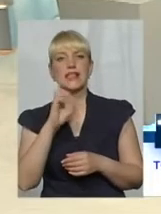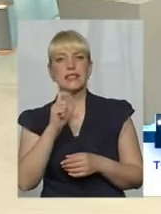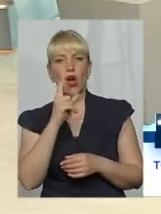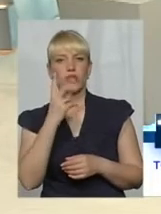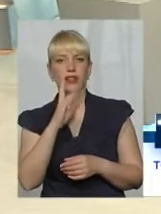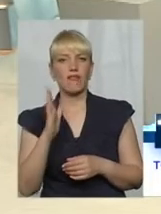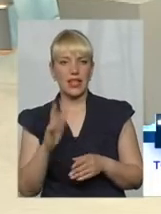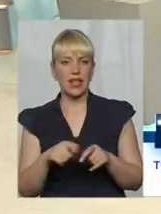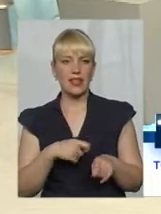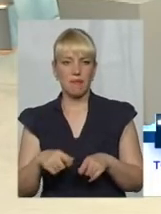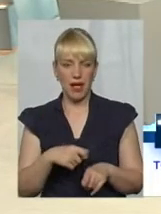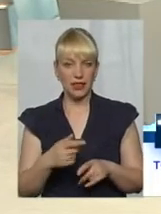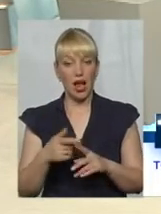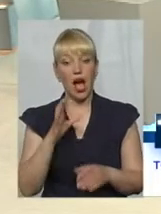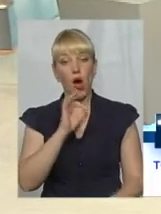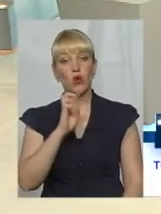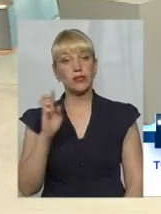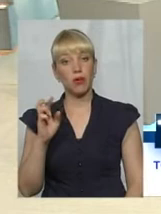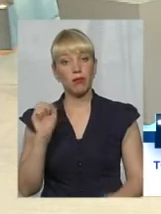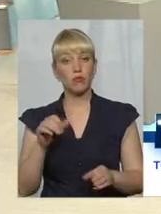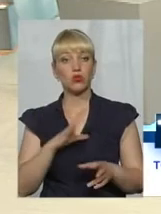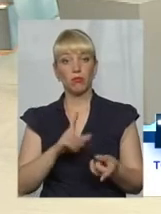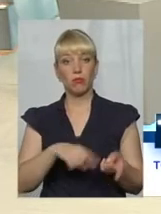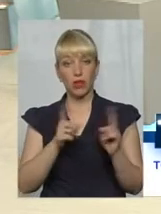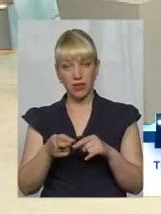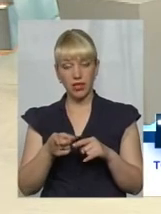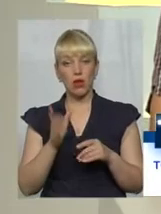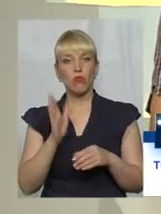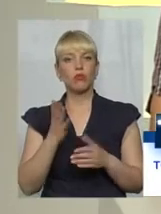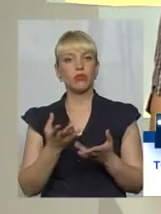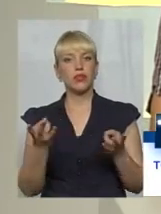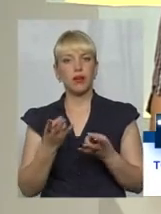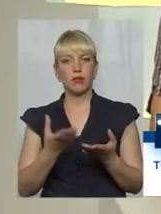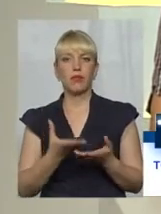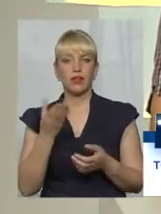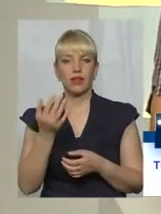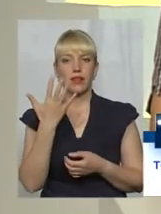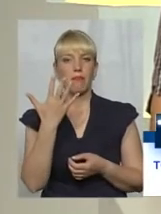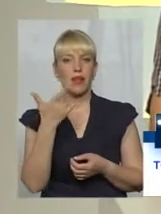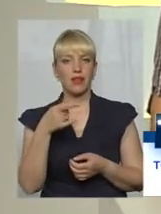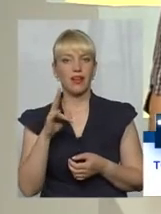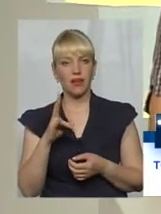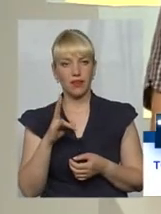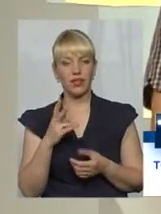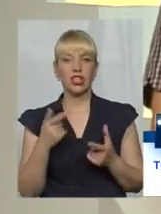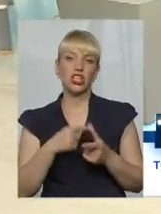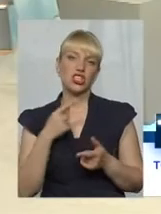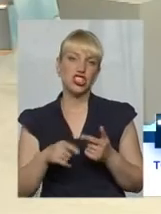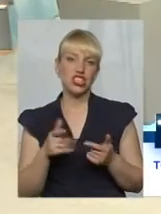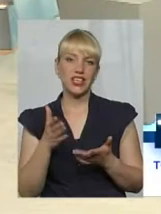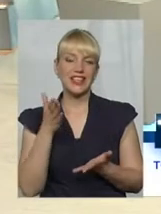жекам сплачують. В ОСВБ, можливо, хто в Хрущовках, доведеться сплачувати 5 гривень. Так, чи є, ну,